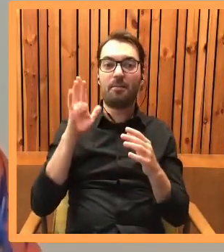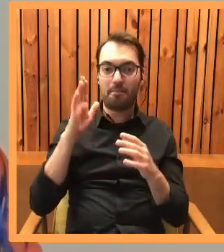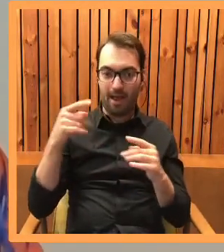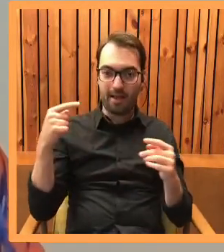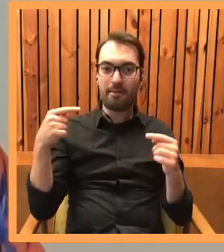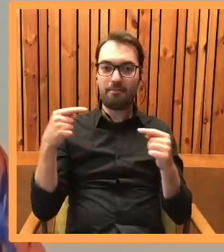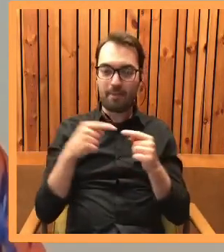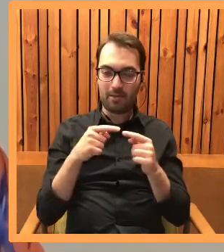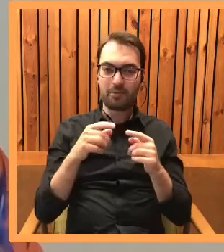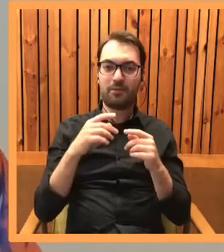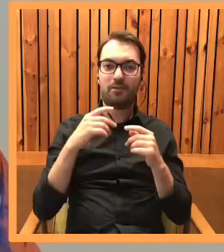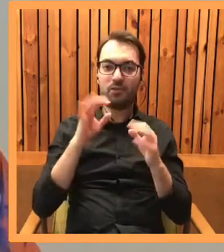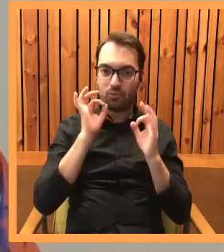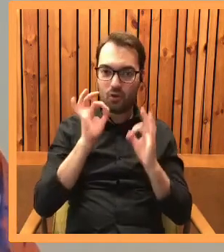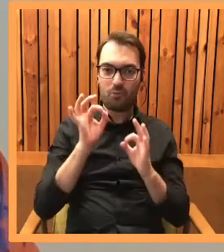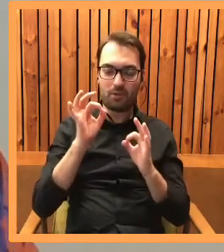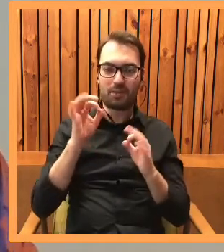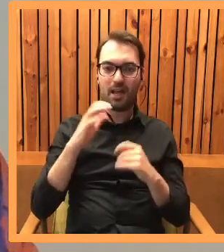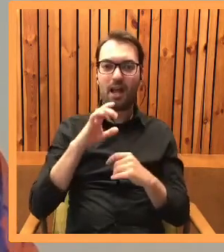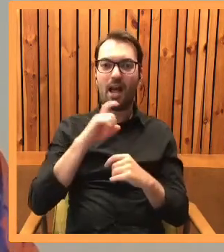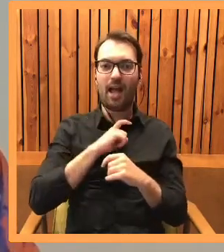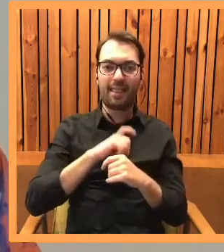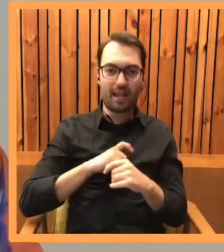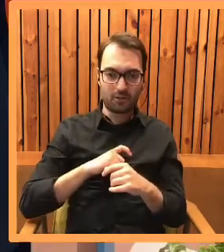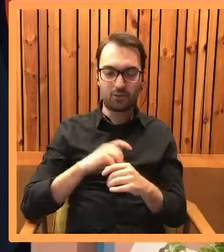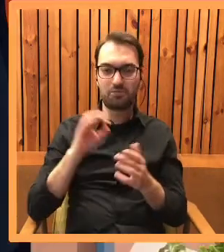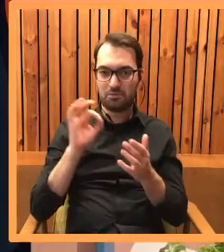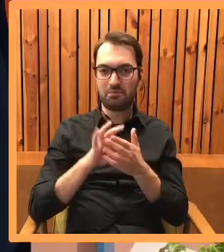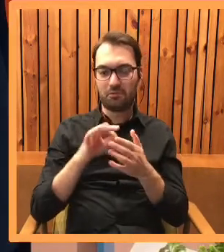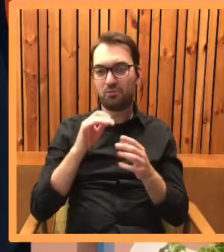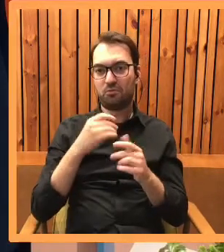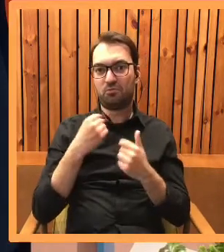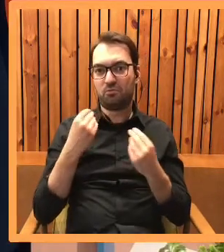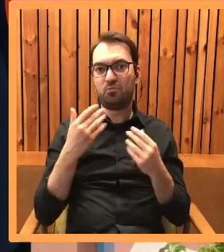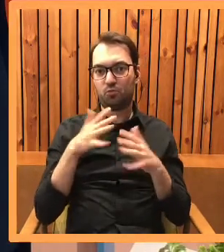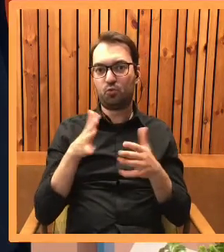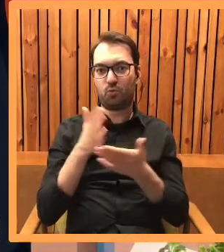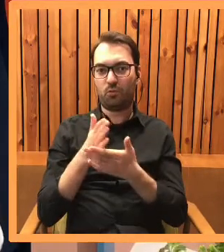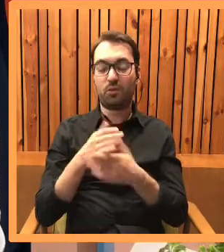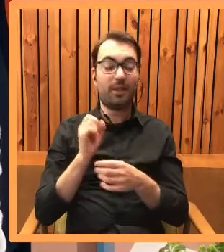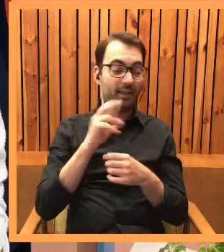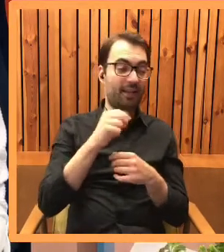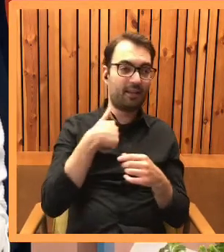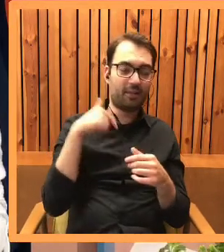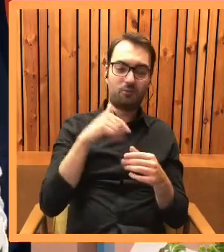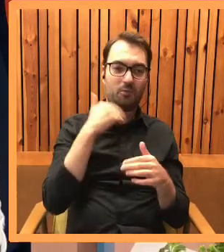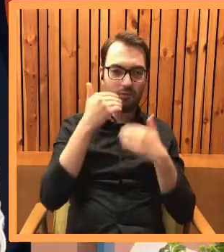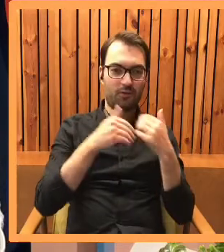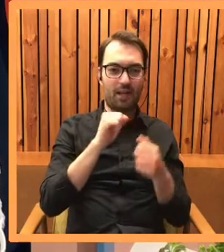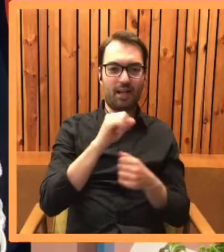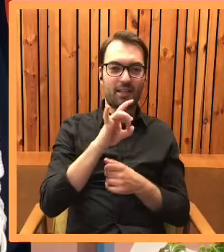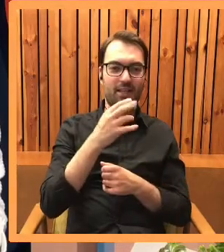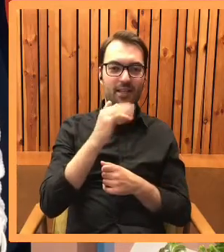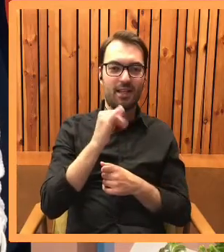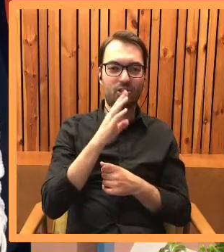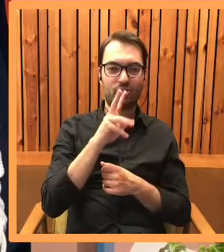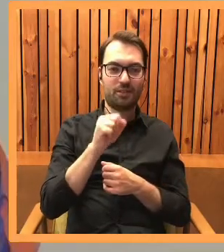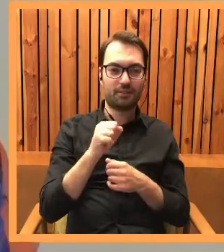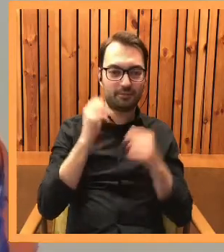ważną, dobrą osobę po drugiej stronie. Tak, tak, ja tutaj zdecydowanie muszę pozdrowić Agnieszkę.